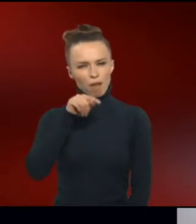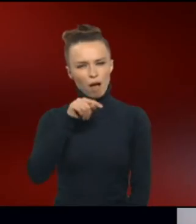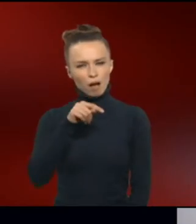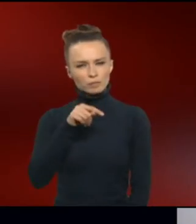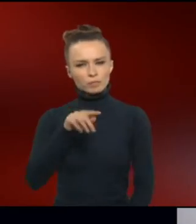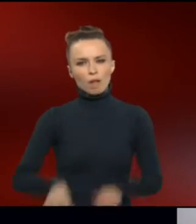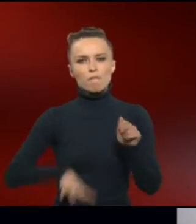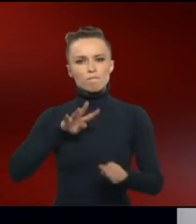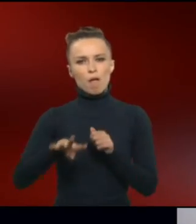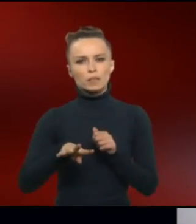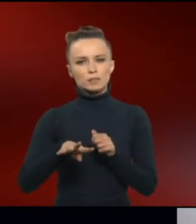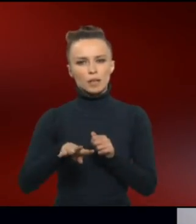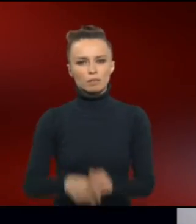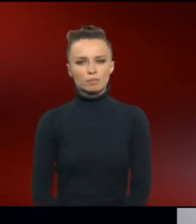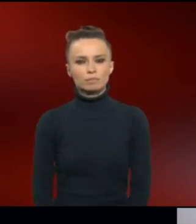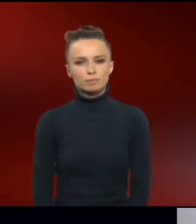Vierzehn.